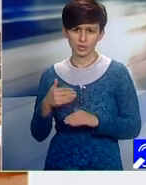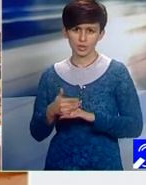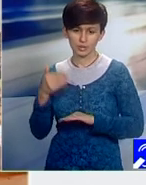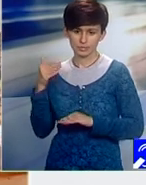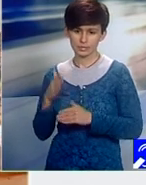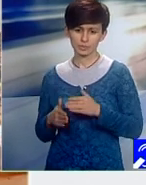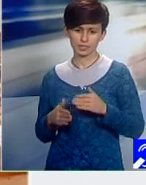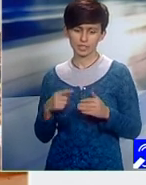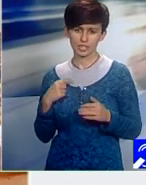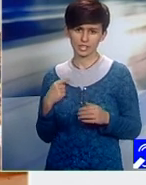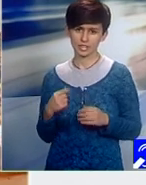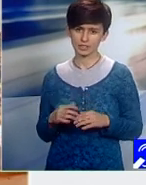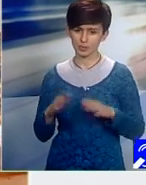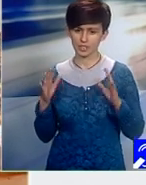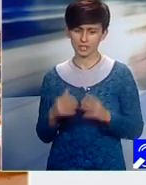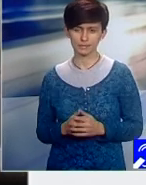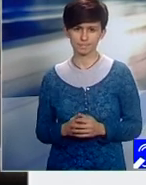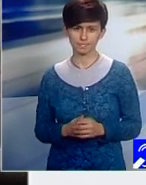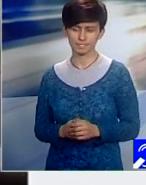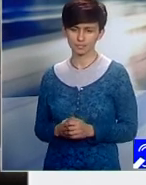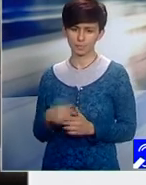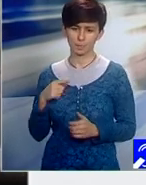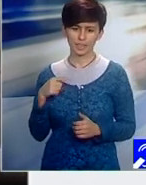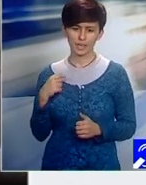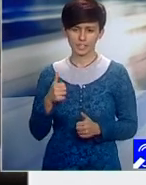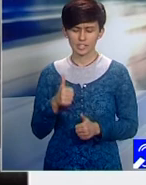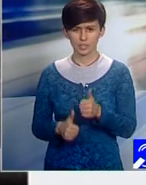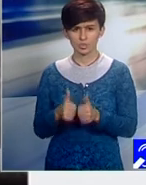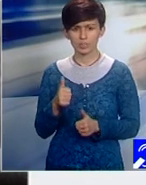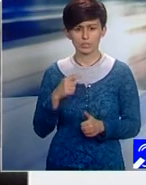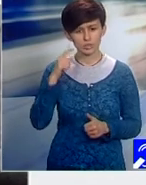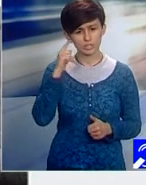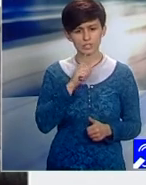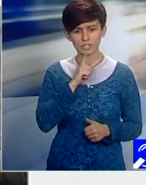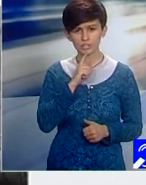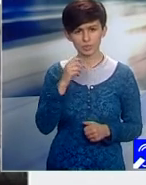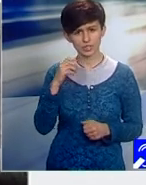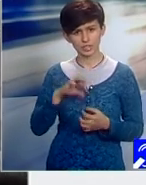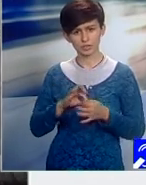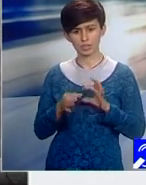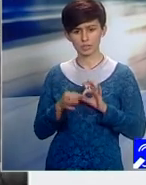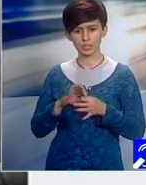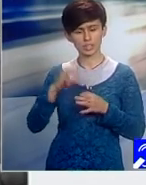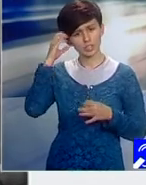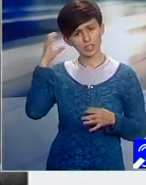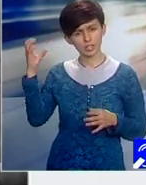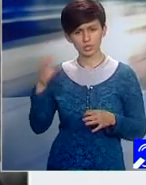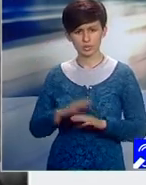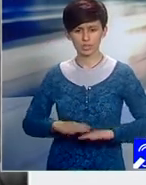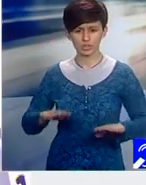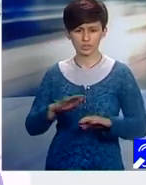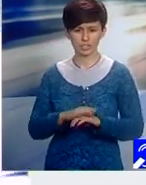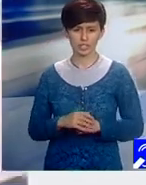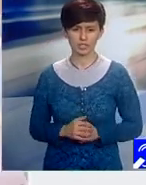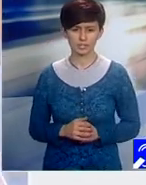să spun sporit, da. E normal că este un concurs numit Olimpiada de Cultură Generală. Să nu vă treziți la un moment dat